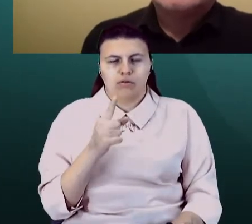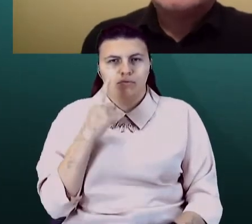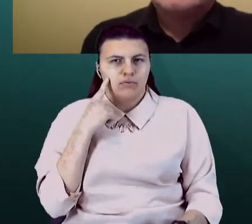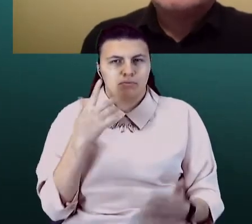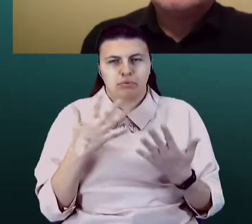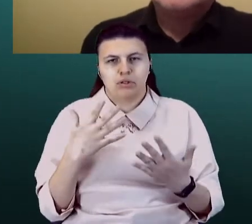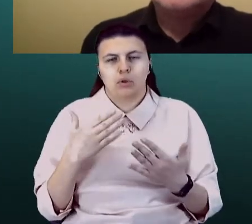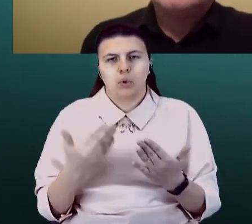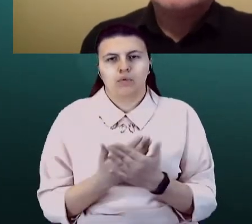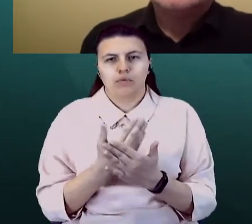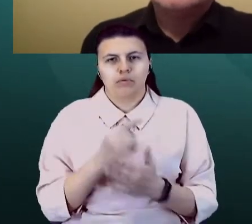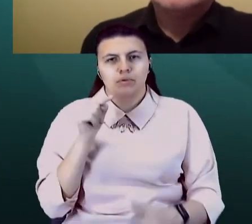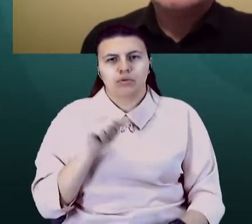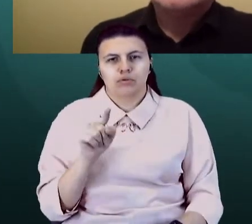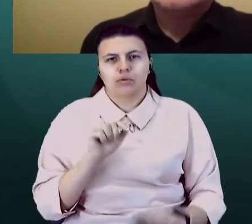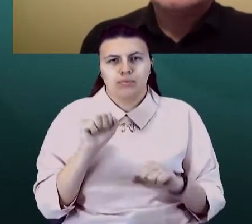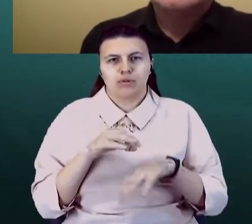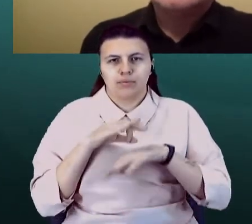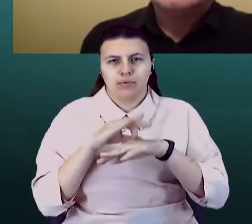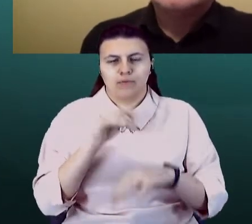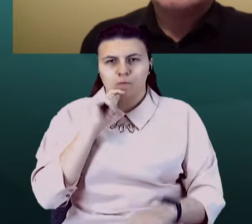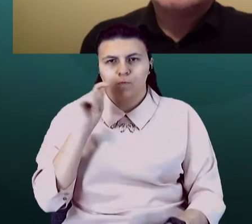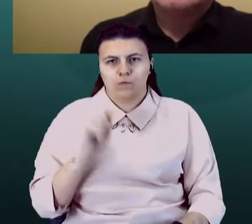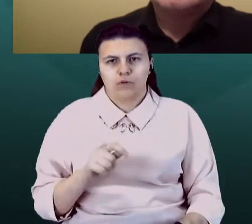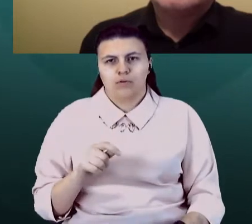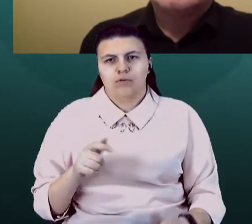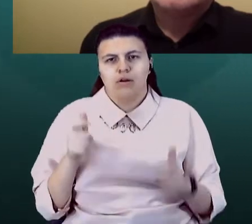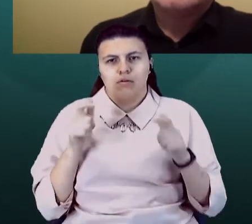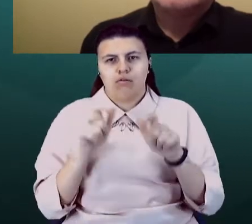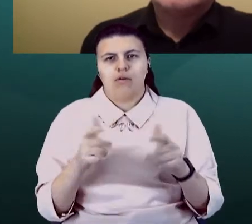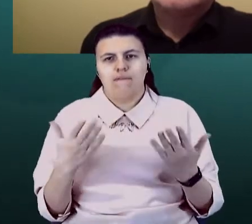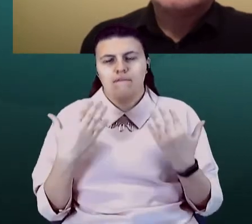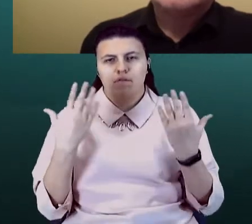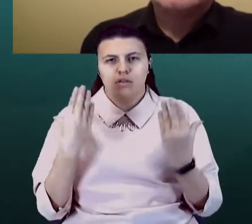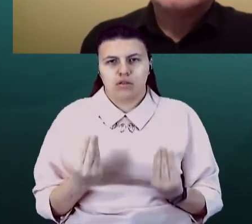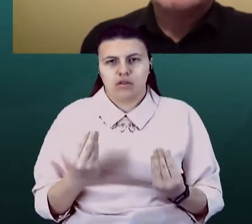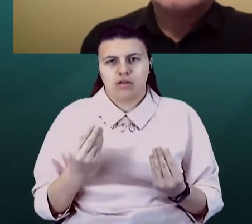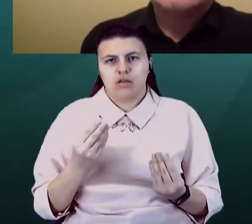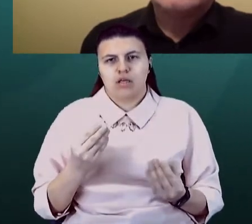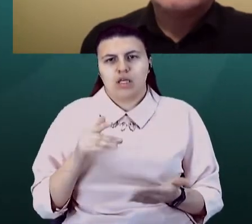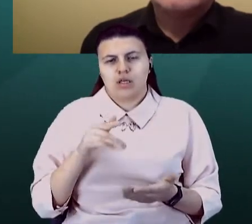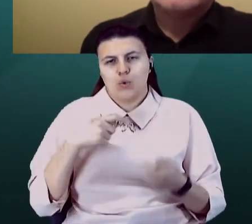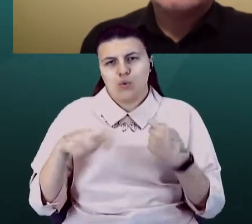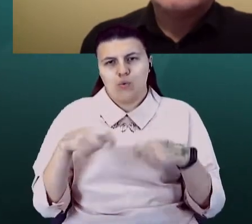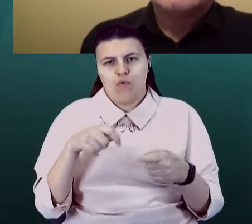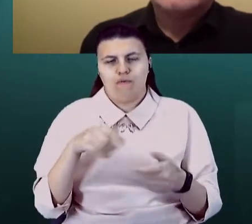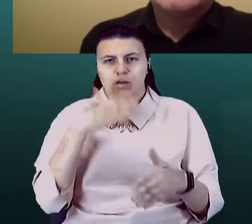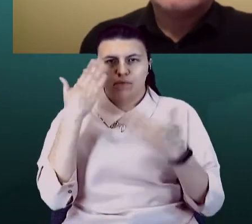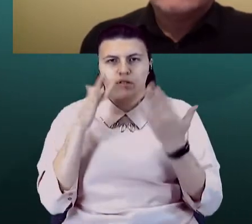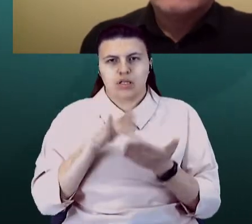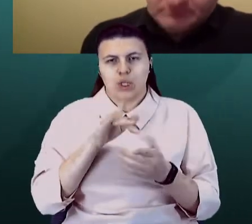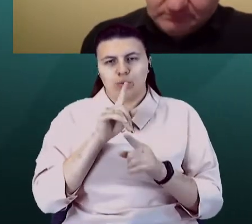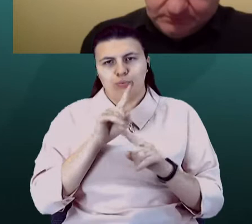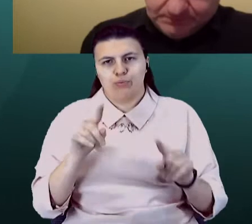може бути запроваджений в Україні карантин вихідного дня і торгово-розважальні центри не будуть працювати, приймати